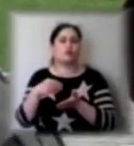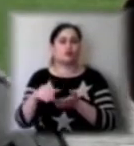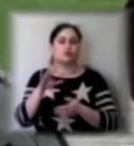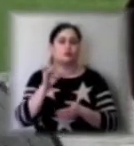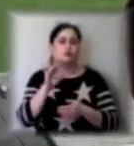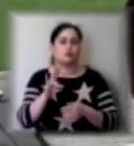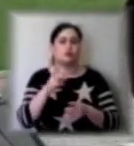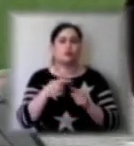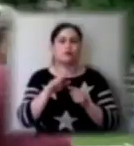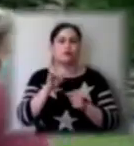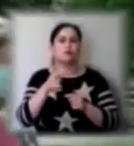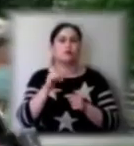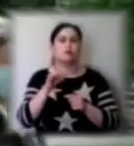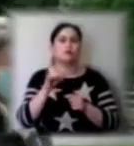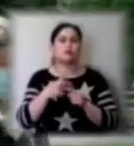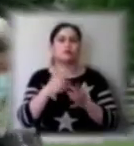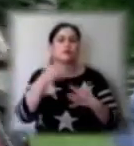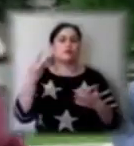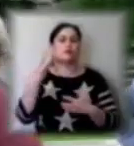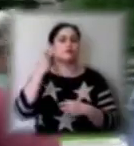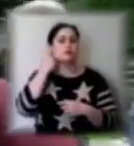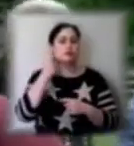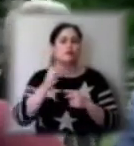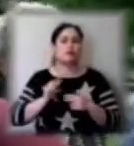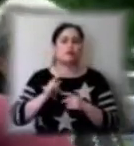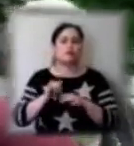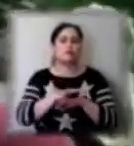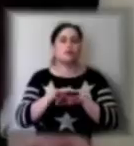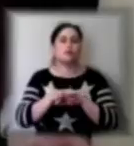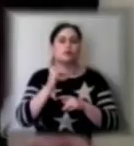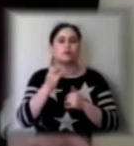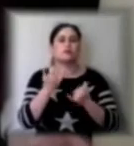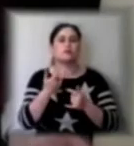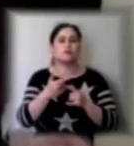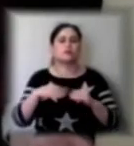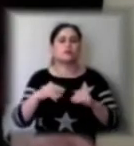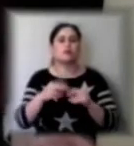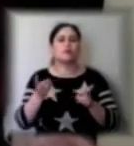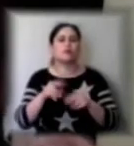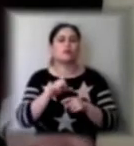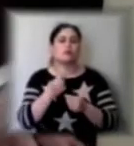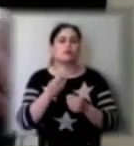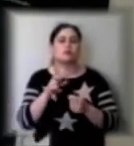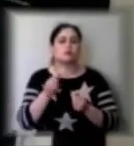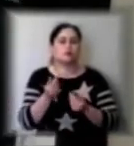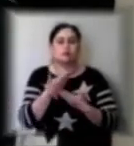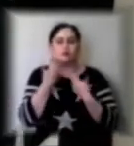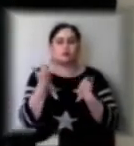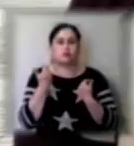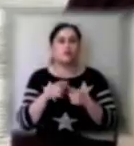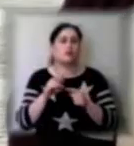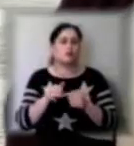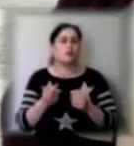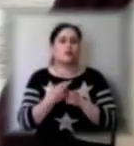розповідає, більше 30 років працює на ринку. Наразі її сім'я залишилась без засобів існування та опинилась на межі голоду.